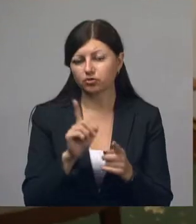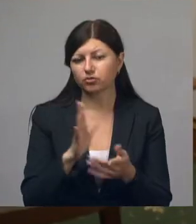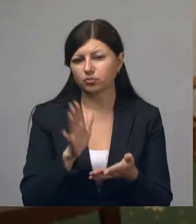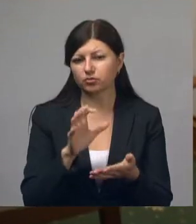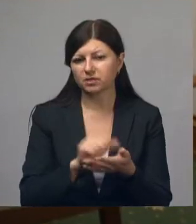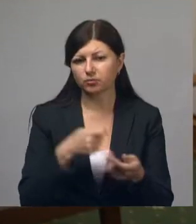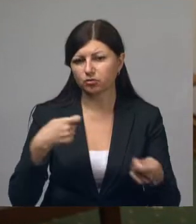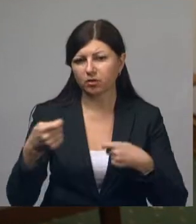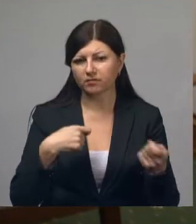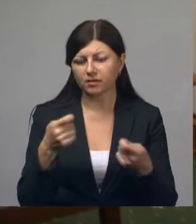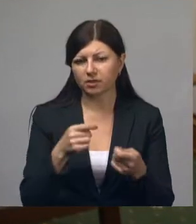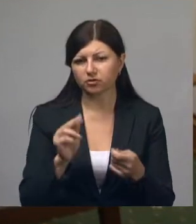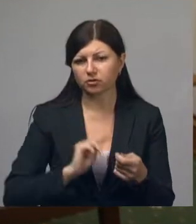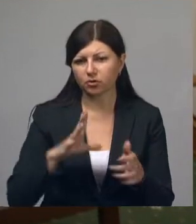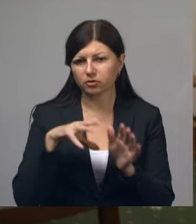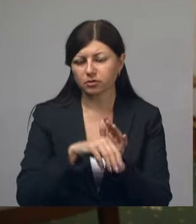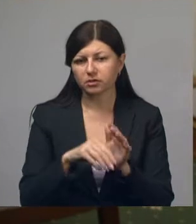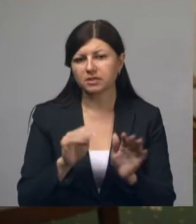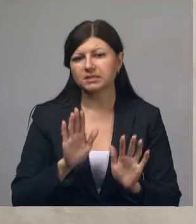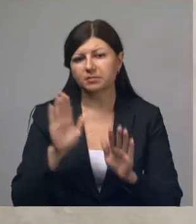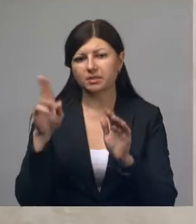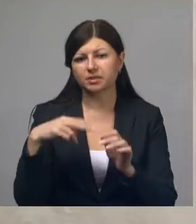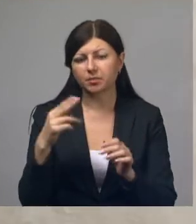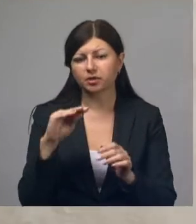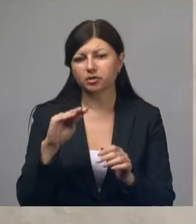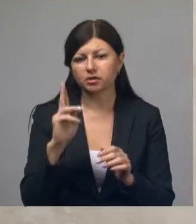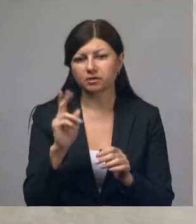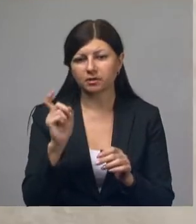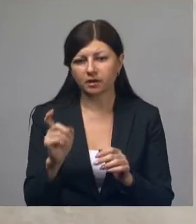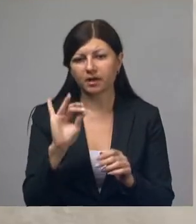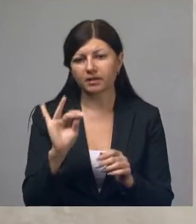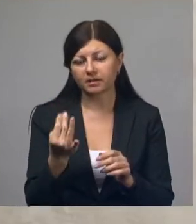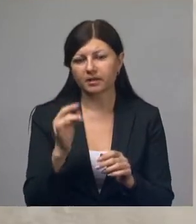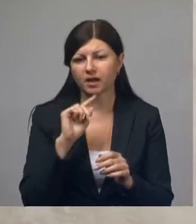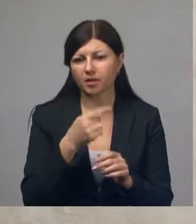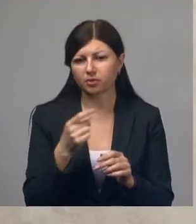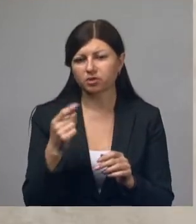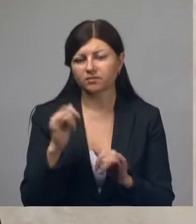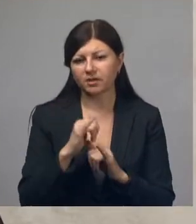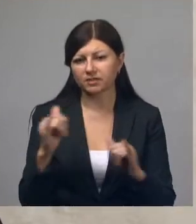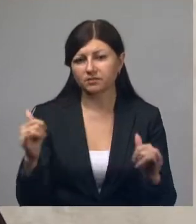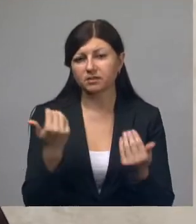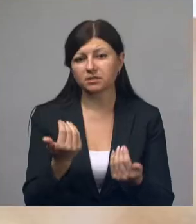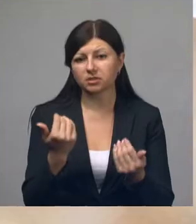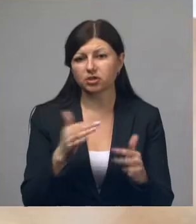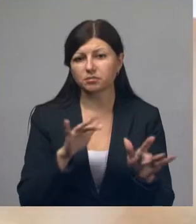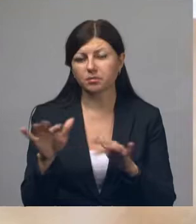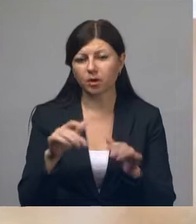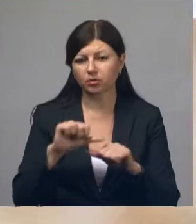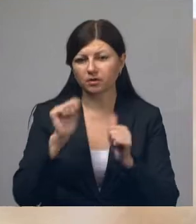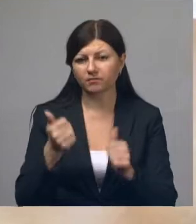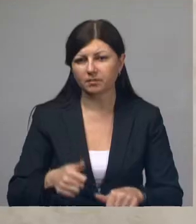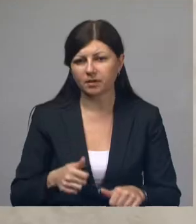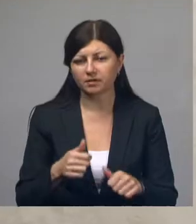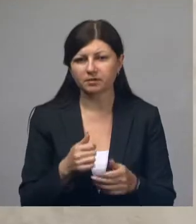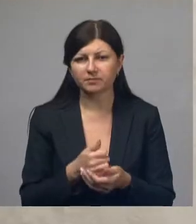должности в правительстве региона, заместителей в департаментах ЖКХ и экономического развития. Сейчас они проходят процедуру оформления.